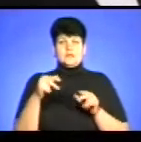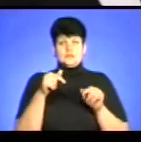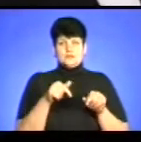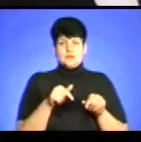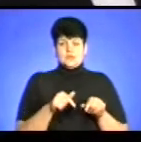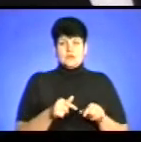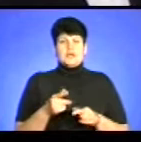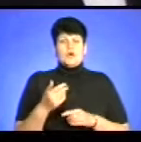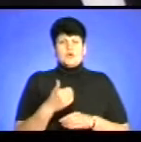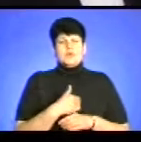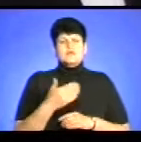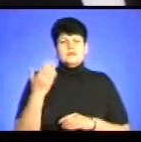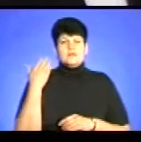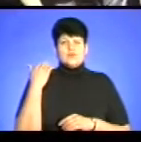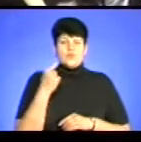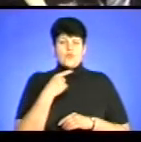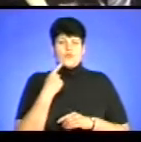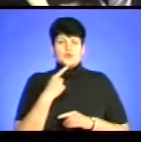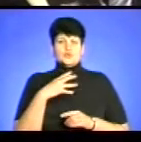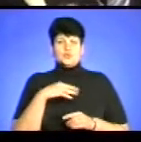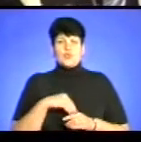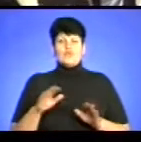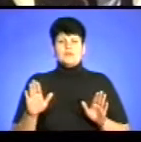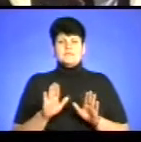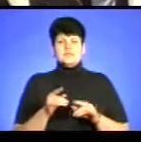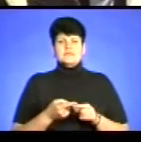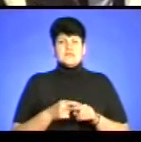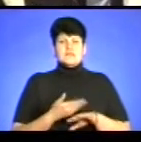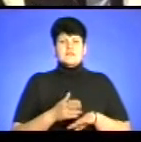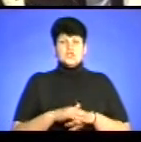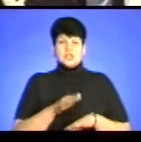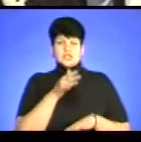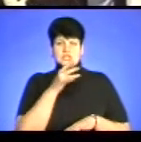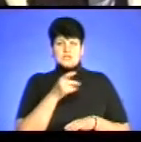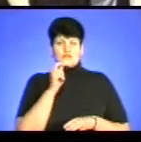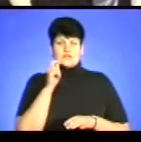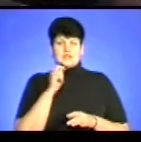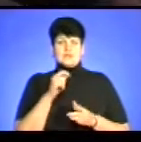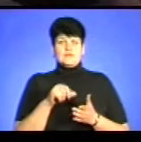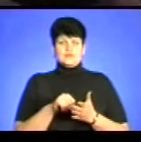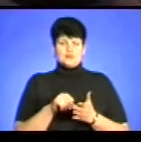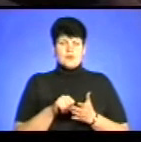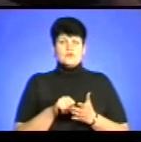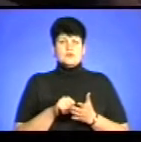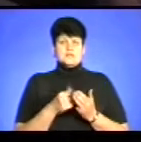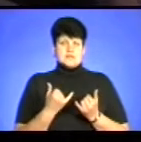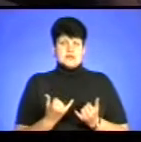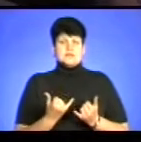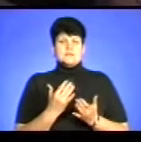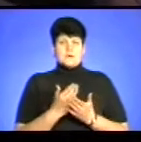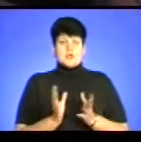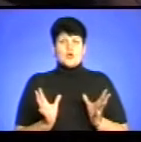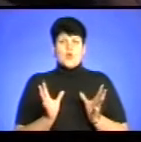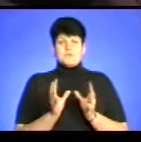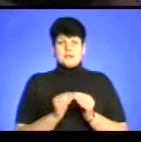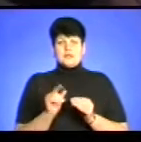Сінгерс» хотіли давно. Він вважає, що духовна пісня у такий важкий час для країни, у якій виступають, має об'єднати людей і